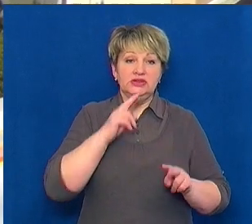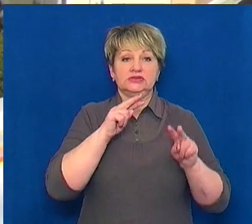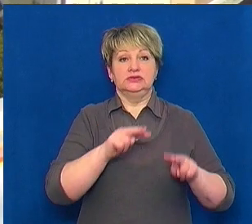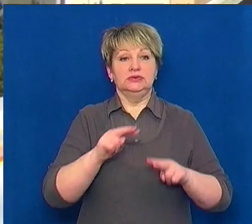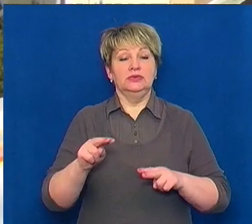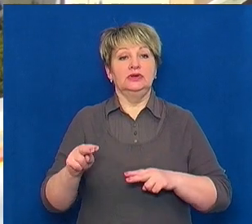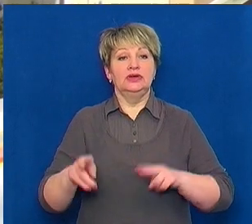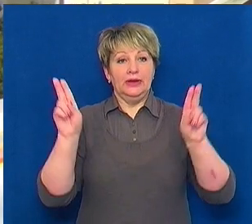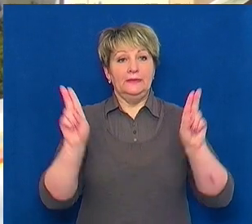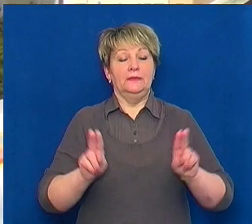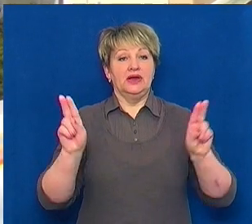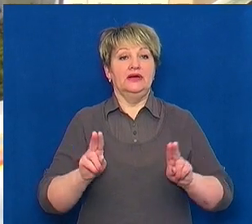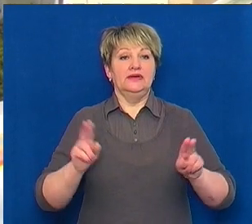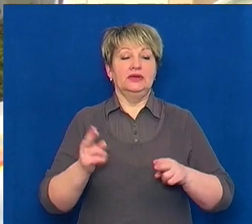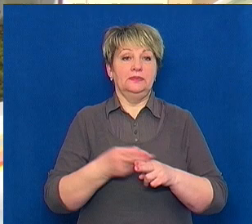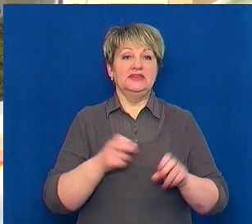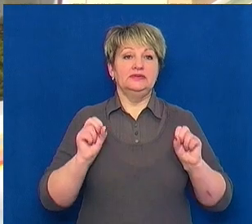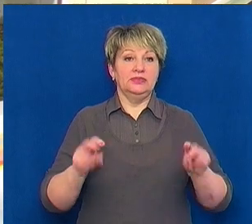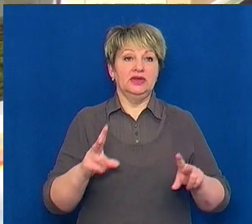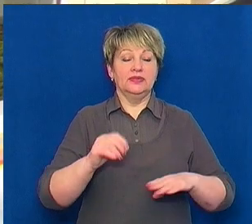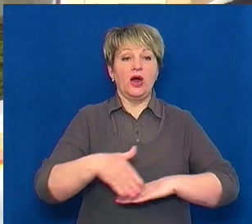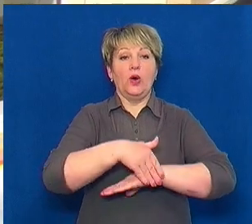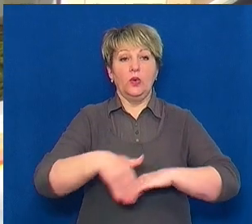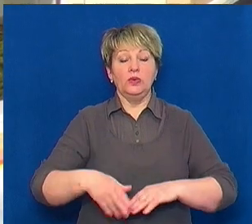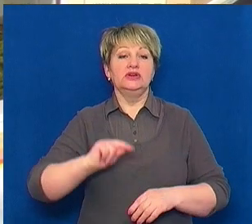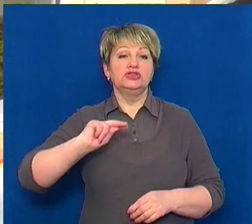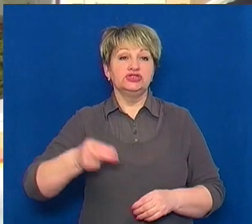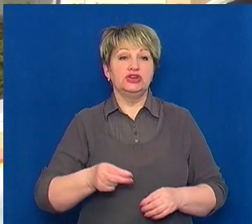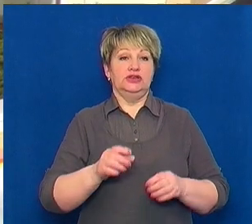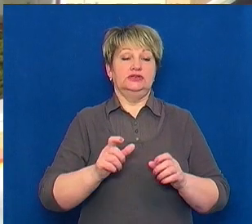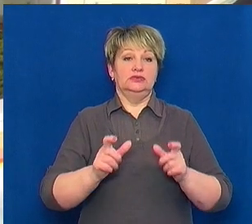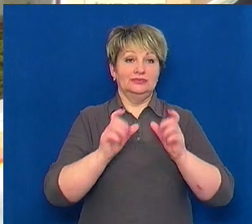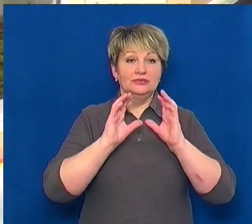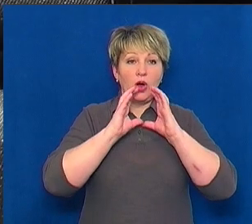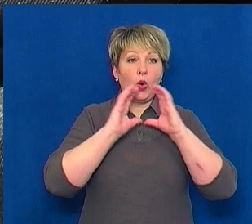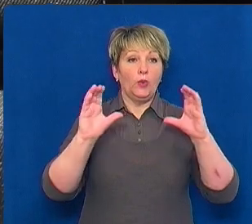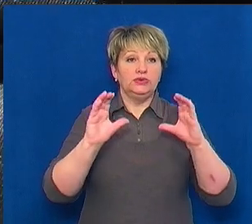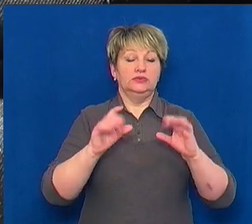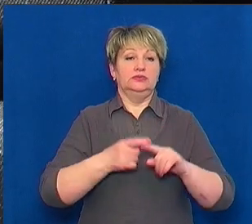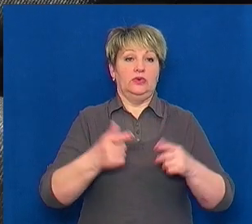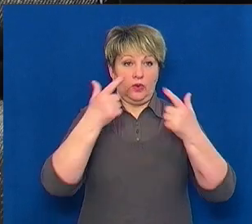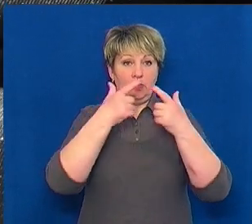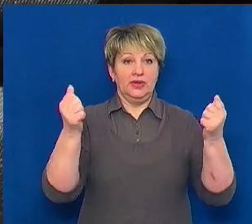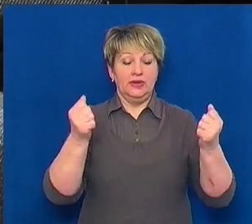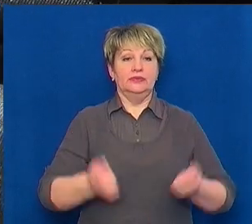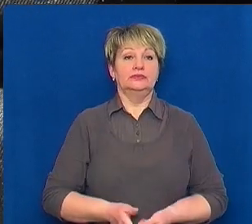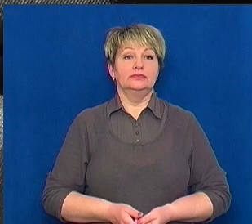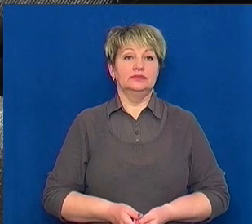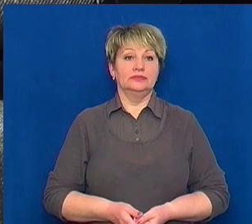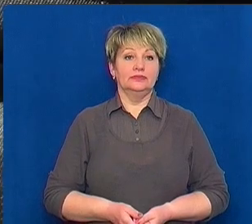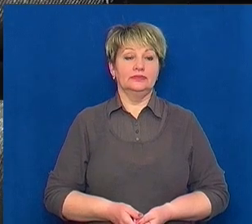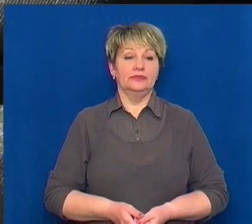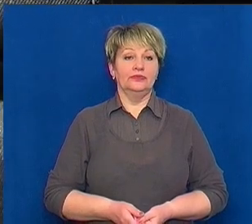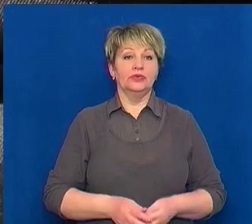тому що дивляться, звертають умови на нічномовиць, обертаються, прислуховуються. Подбайте про близьких та рідних